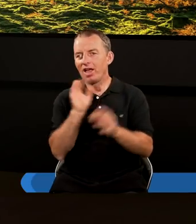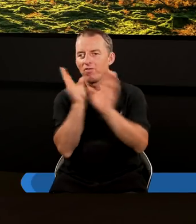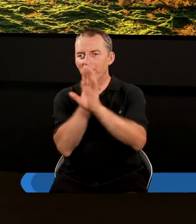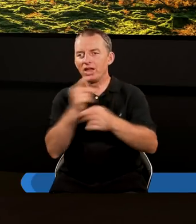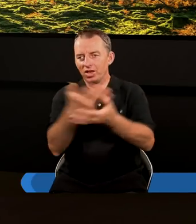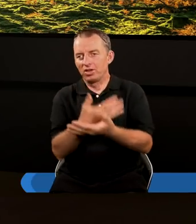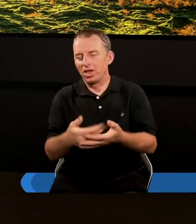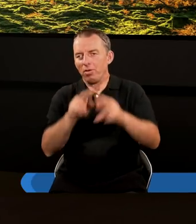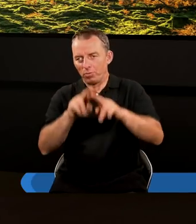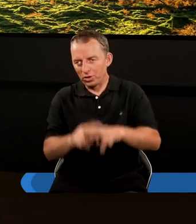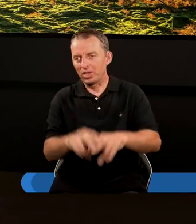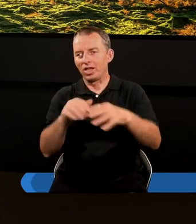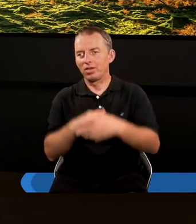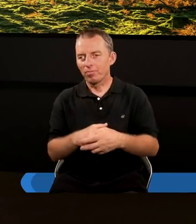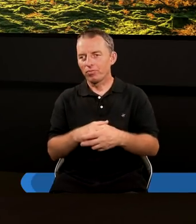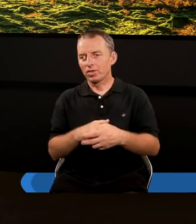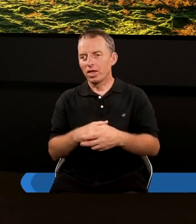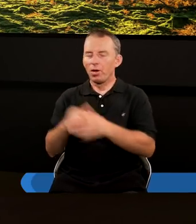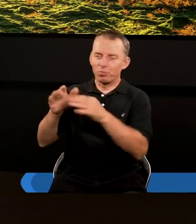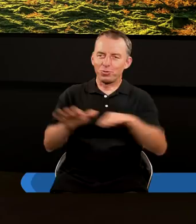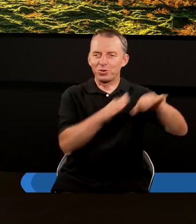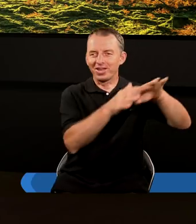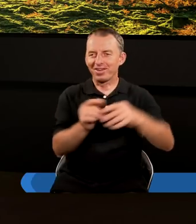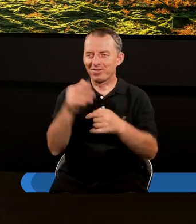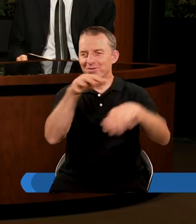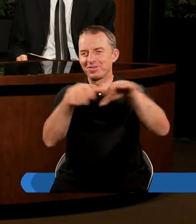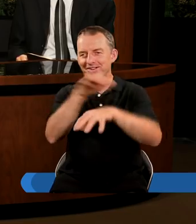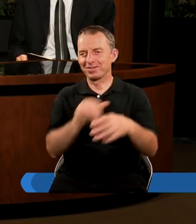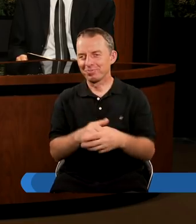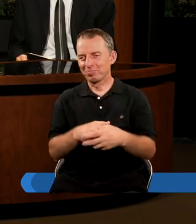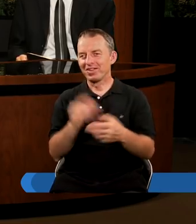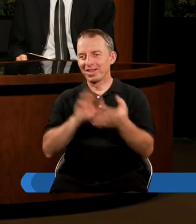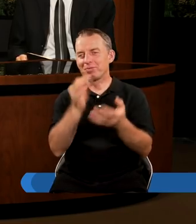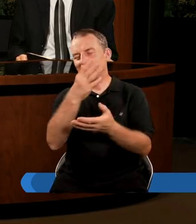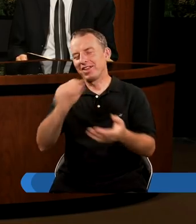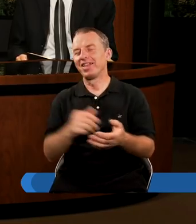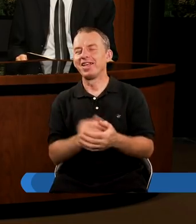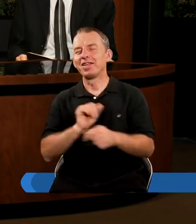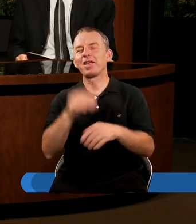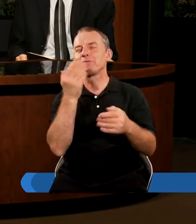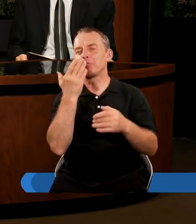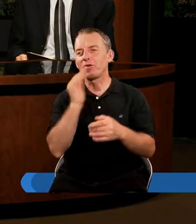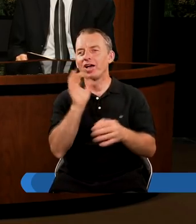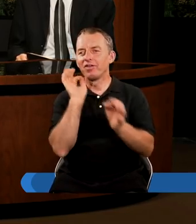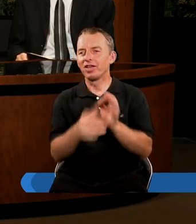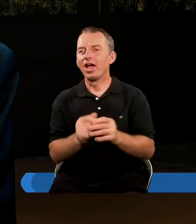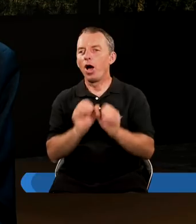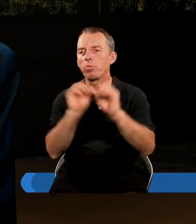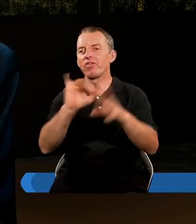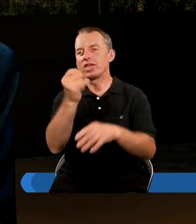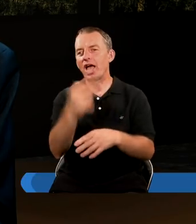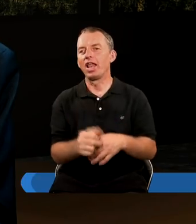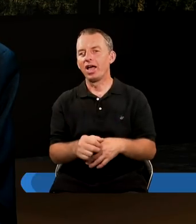w atmosferze ziemskiej pozostaniemy, by bujać w obłokach? Na pewno nie. Jest mowa, szczególnie w księdze